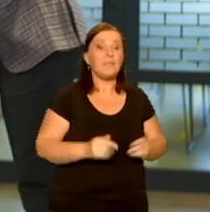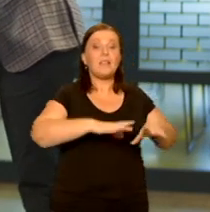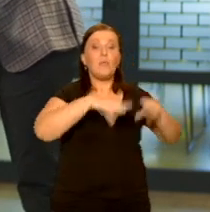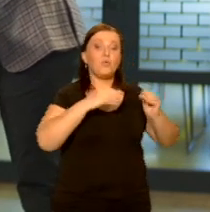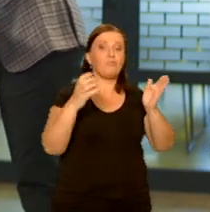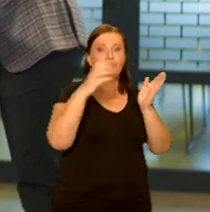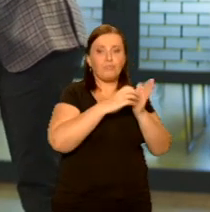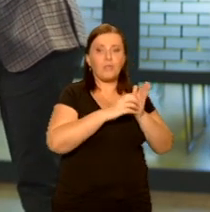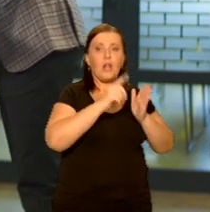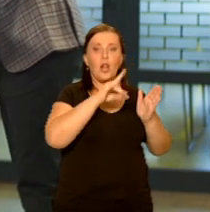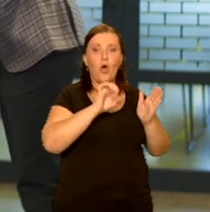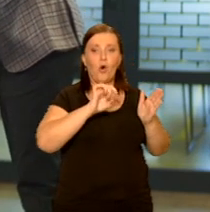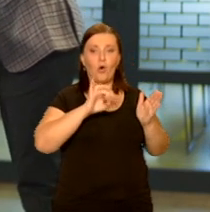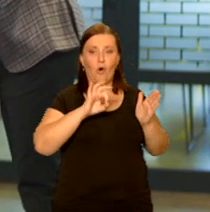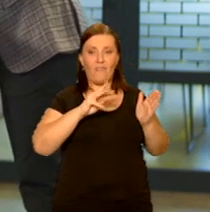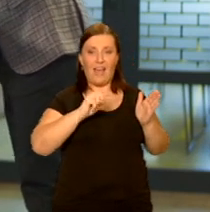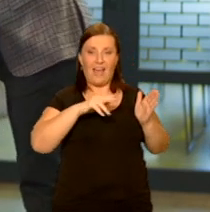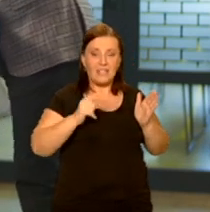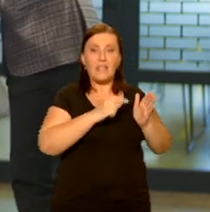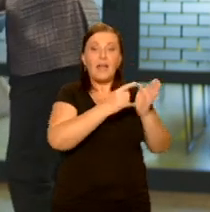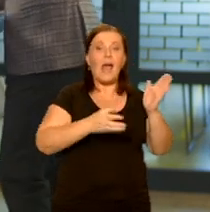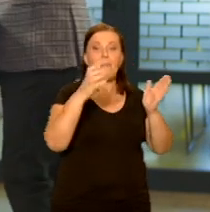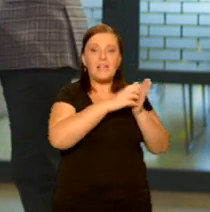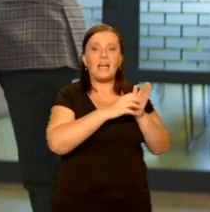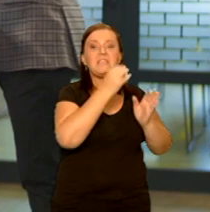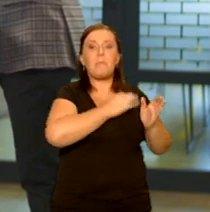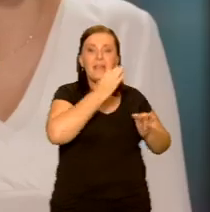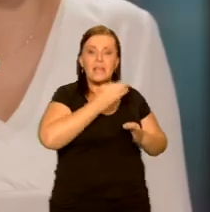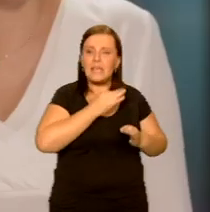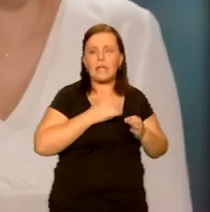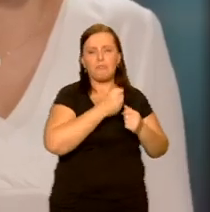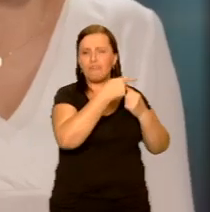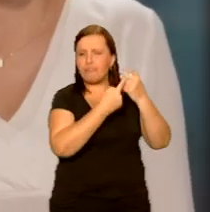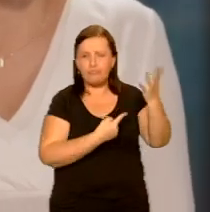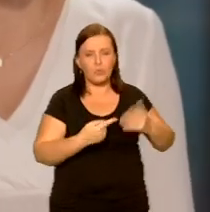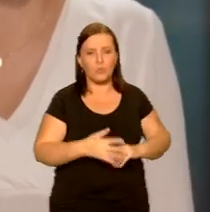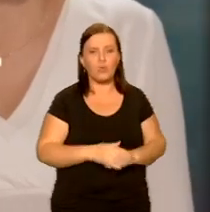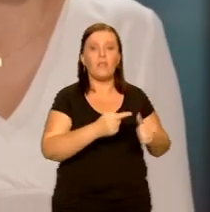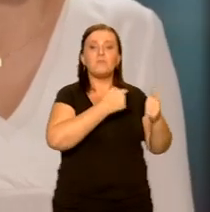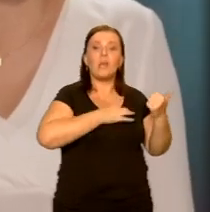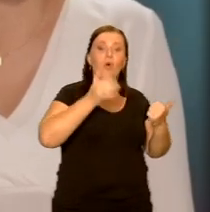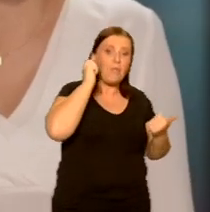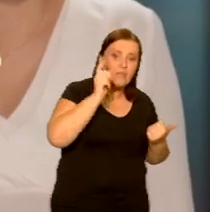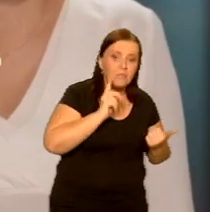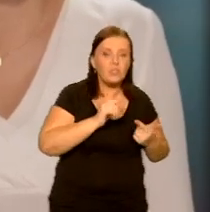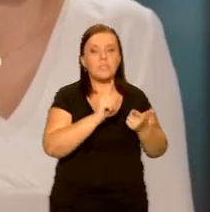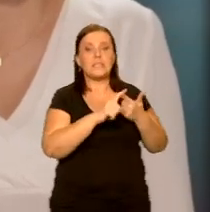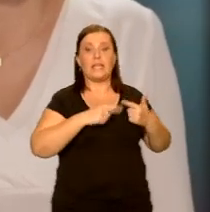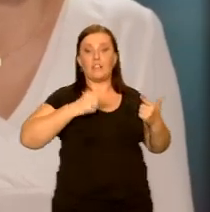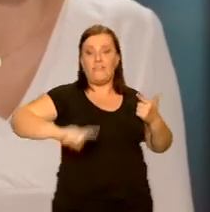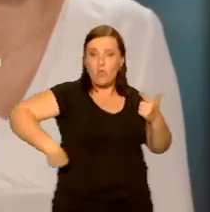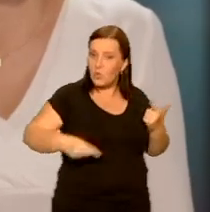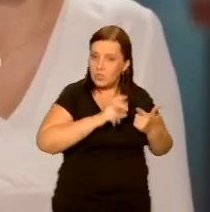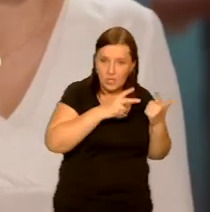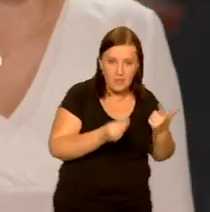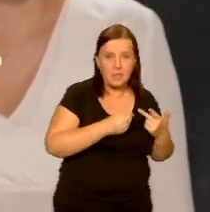i logowaniu aplikacja zadaje nam taki szereg pytań. Po pierwsze, czy jesteśmy kobietą, mężczyzną, czy jesteśmy osobą poruszającą się na